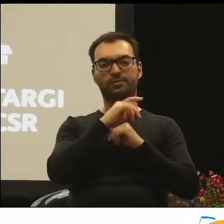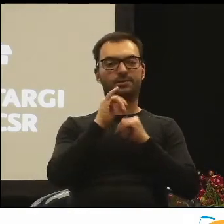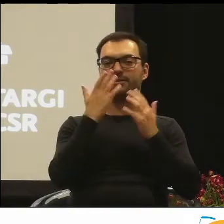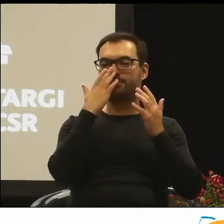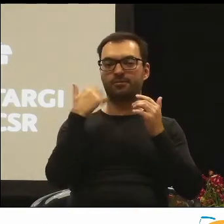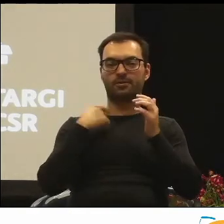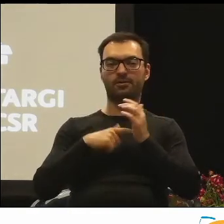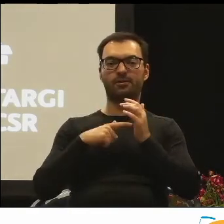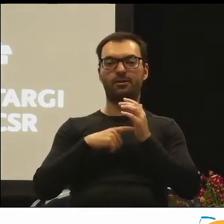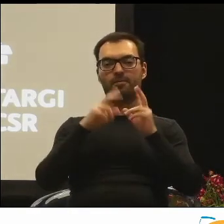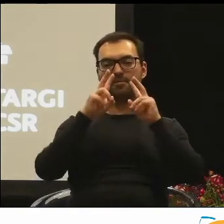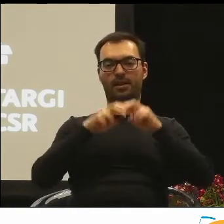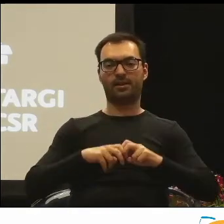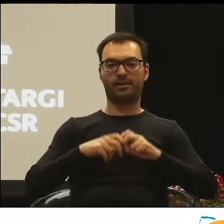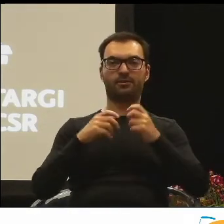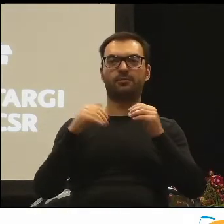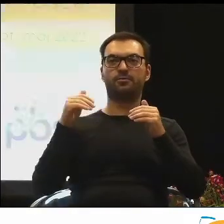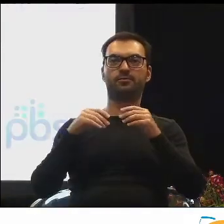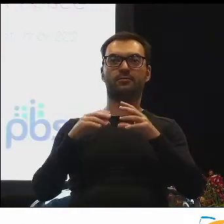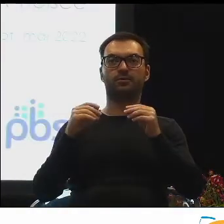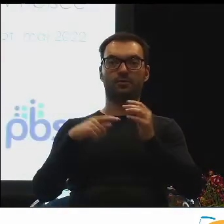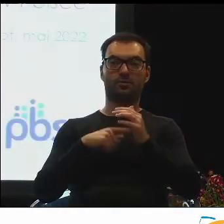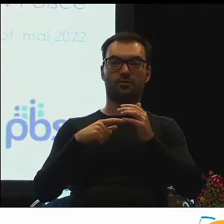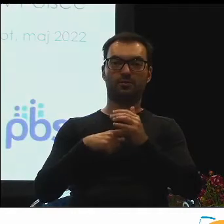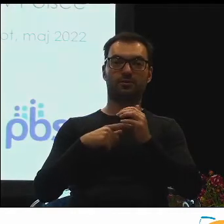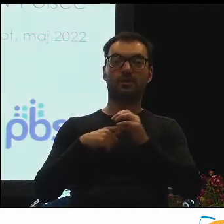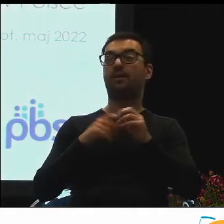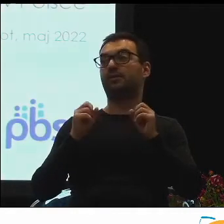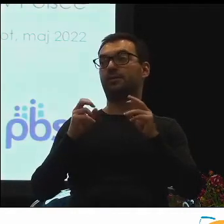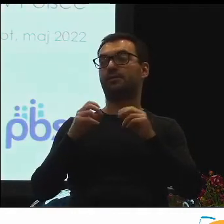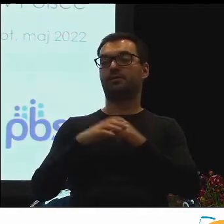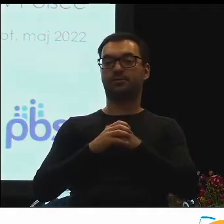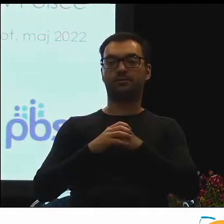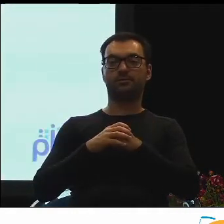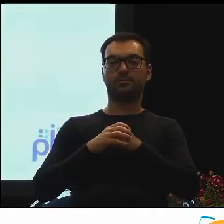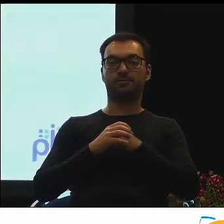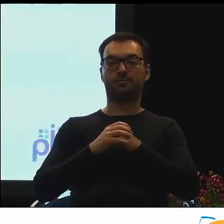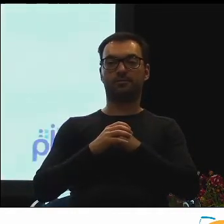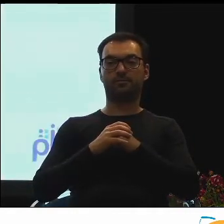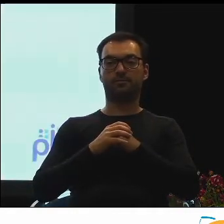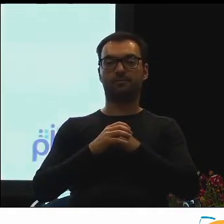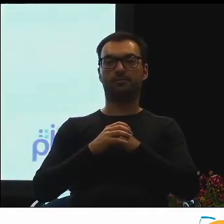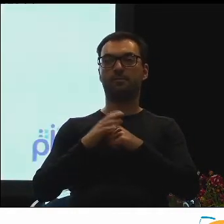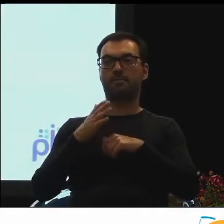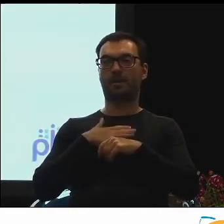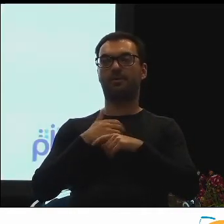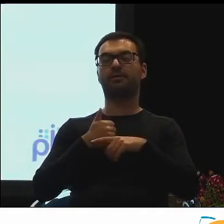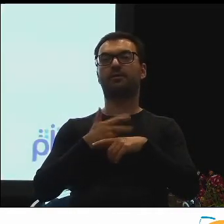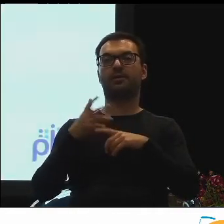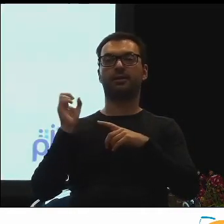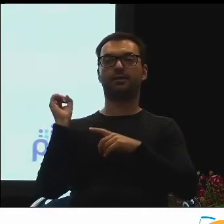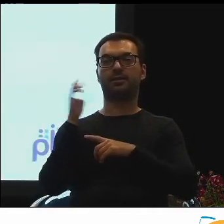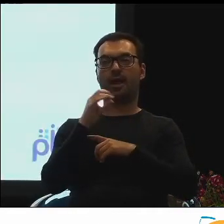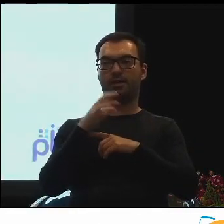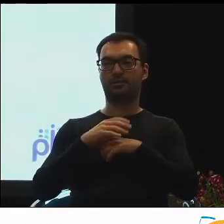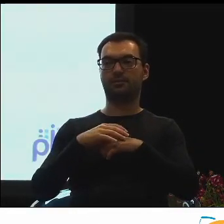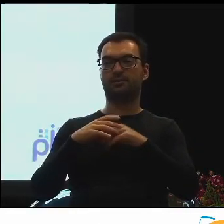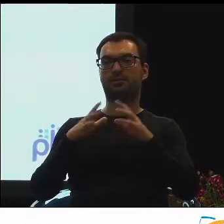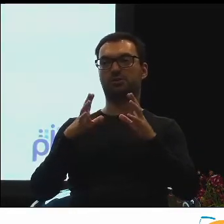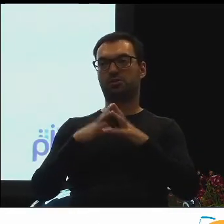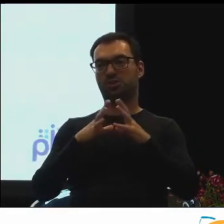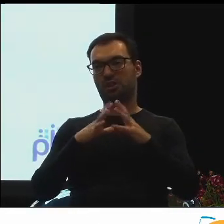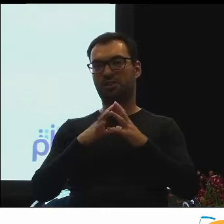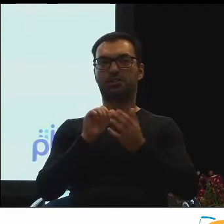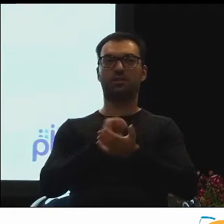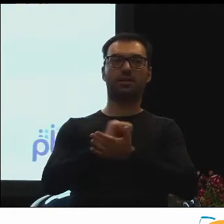właśnie jak przebiegało badanie. Może zacznijmy od tego, z czego wiem, że przyniosłaś ze sobą prezentację. kilka slajdów, dosłownie z